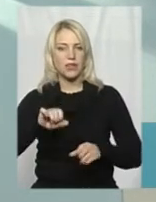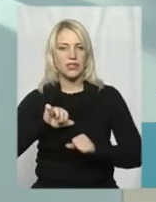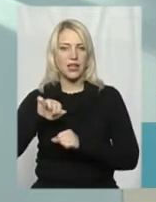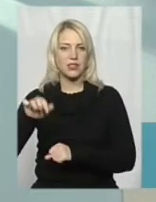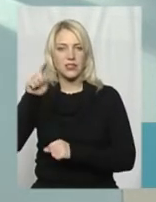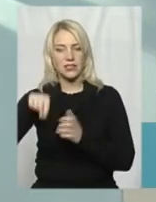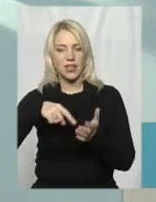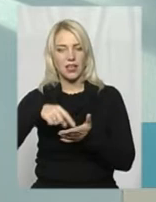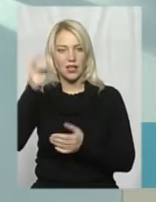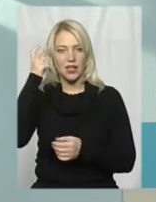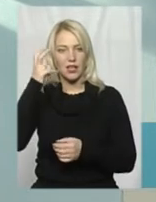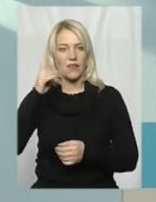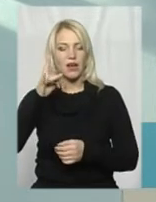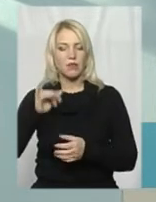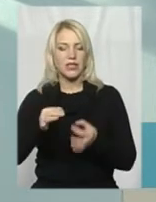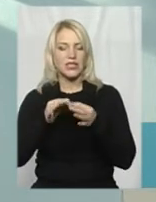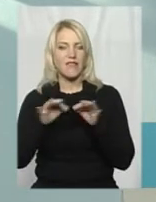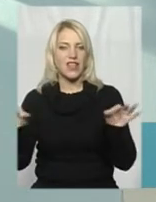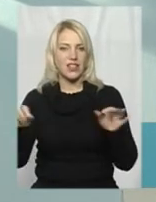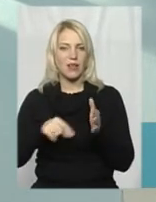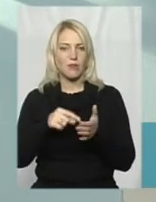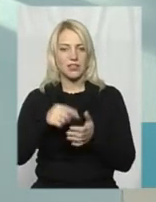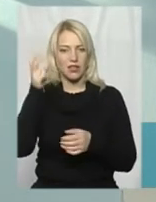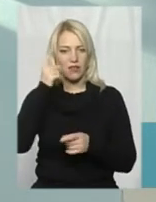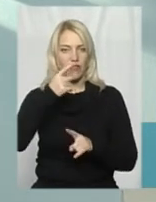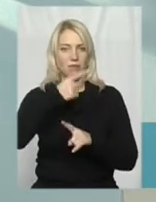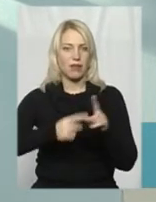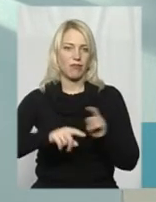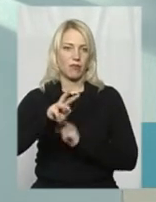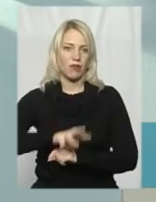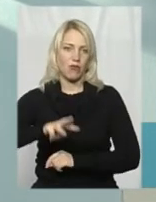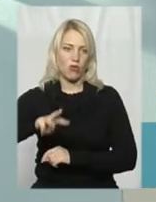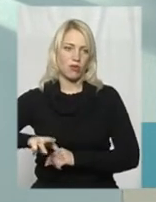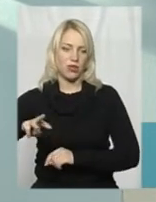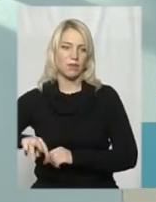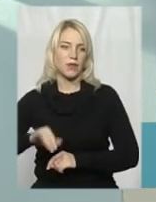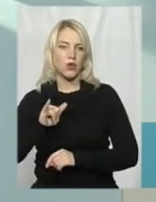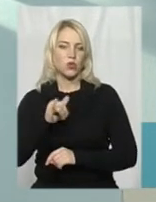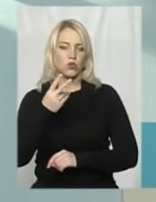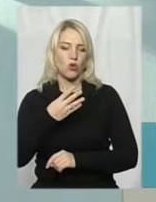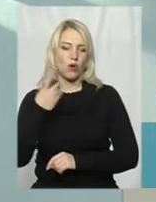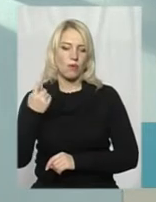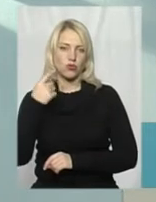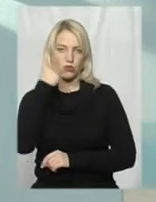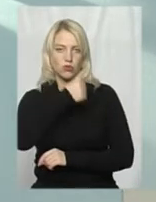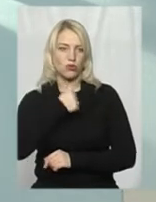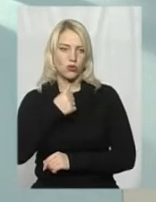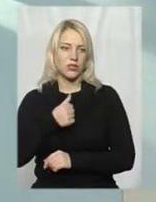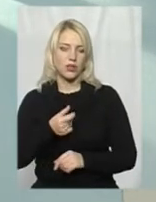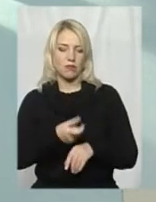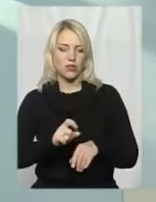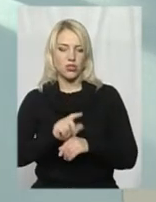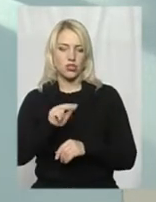особливо і при його звільненні, півмільйона в 41-му році, більше